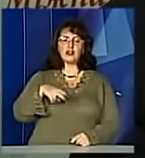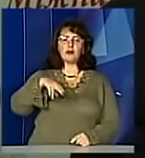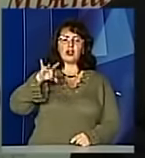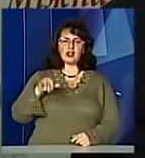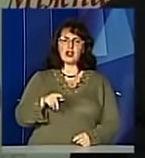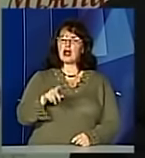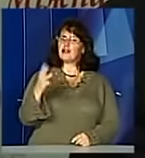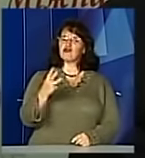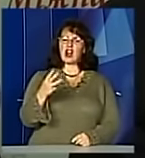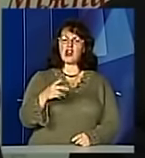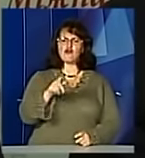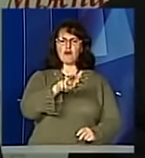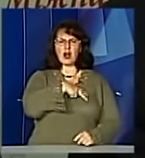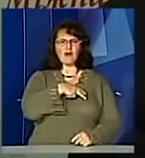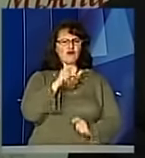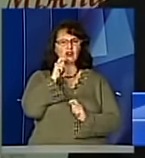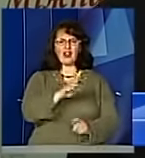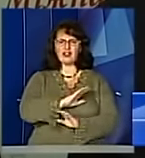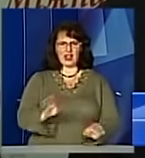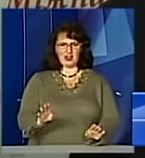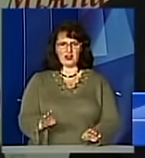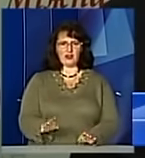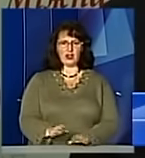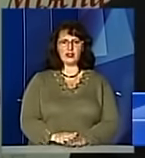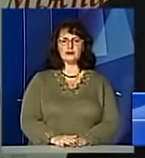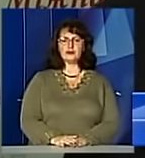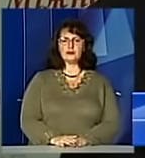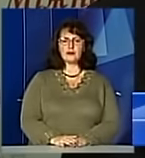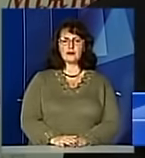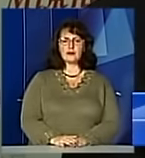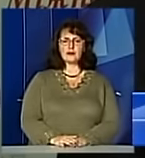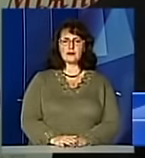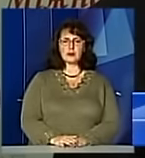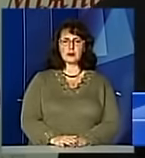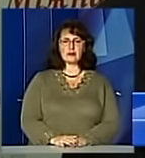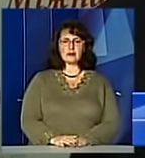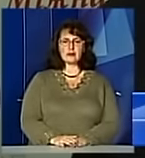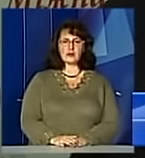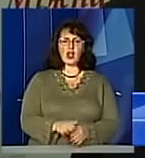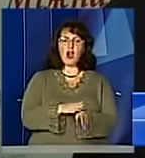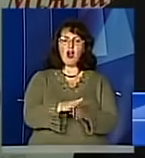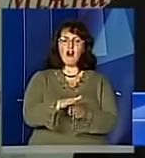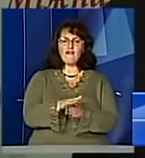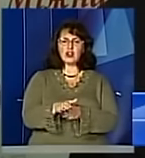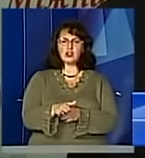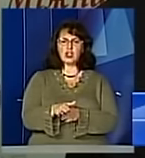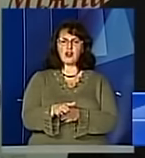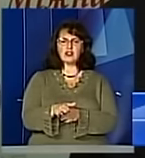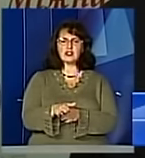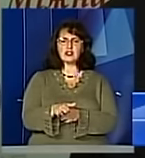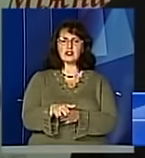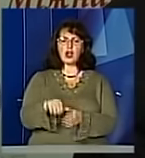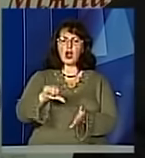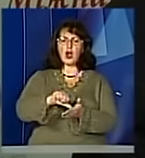будуємо програму по світових стандартах. Тобто виконавець повинен представити